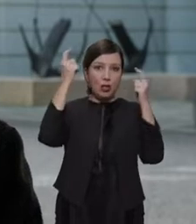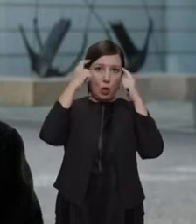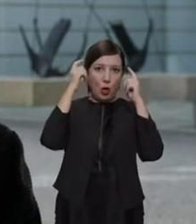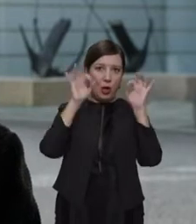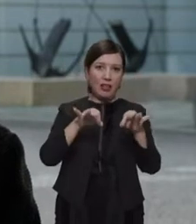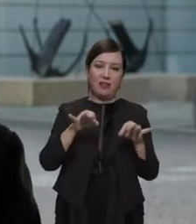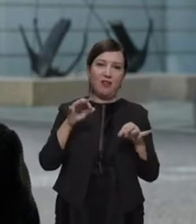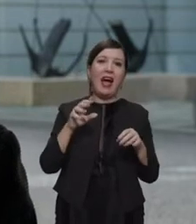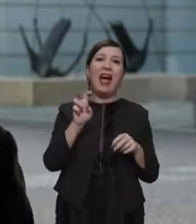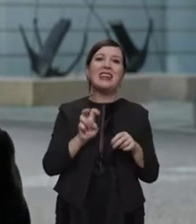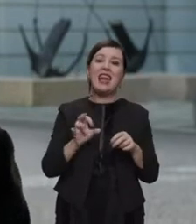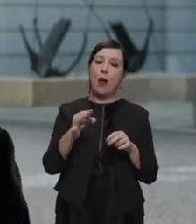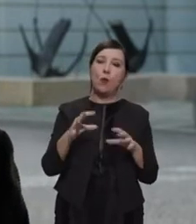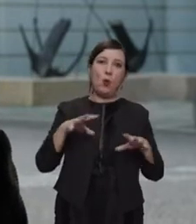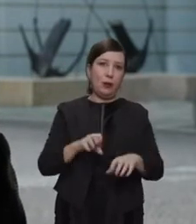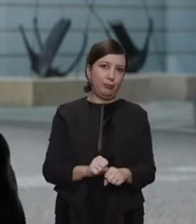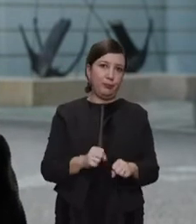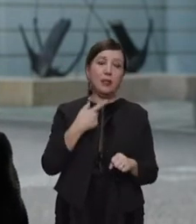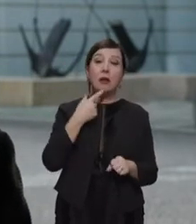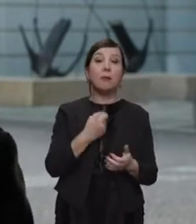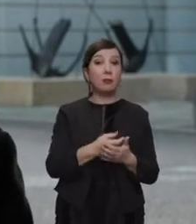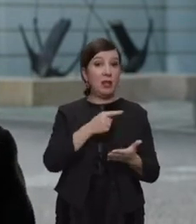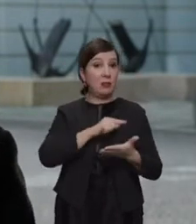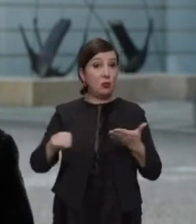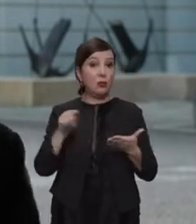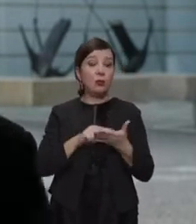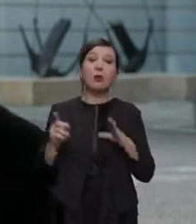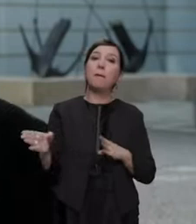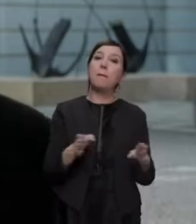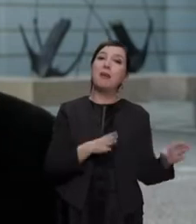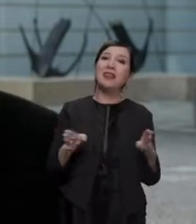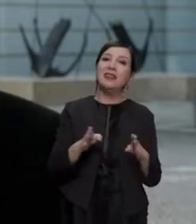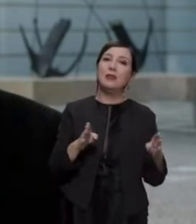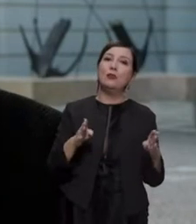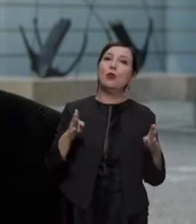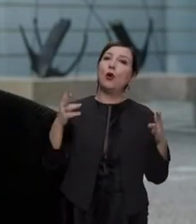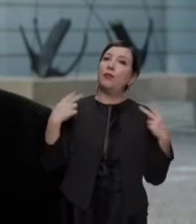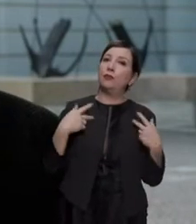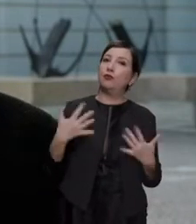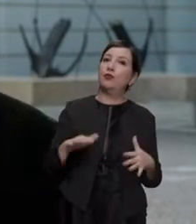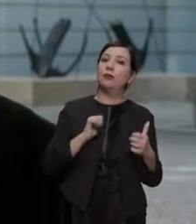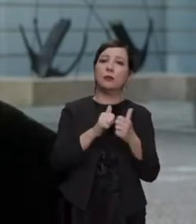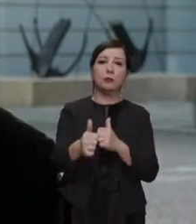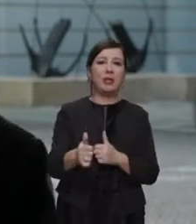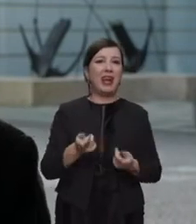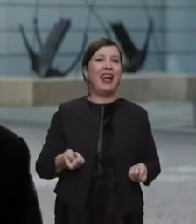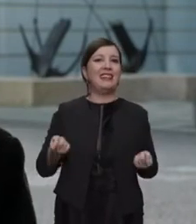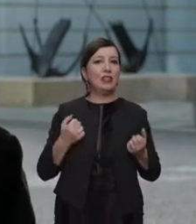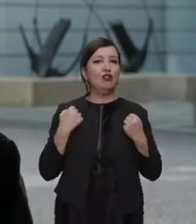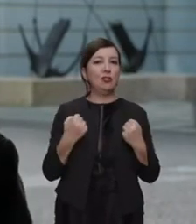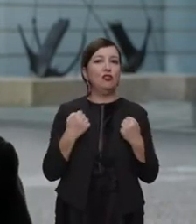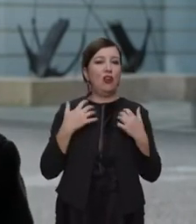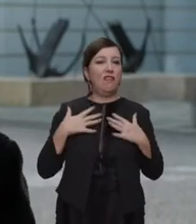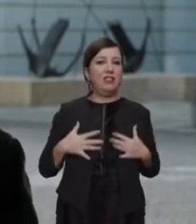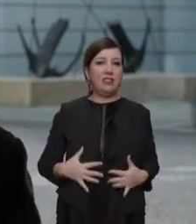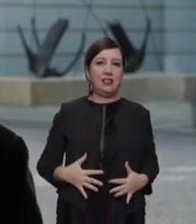questo è molto importante da sottolineare, abbiamo vissuto un periodo in cui lo sport e comunque l'esercizio